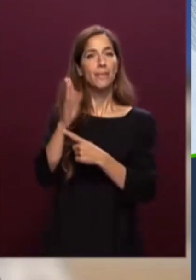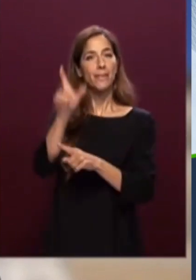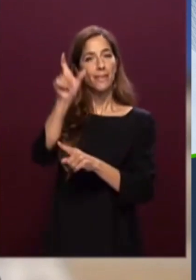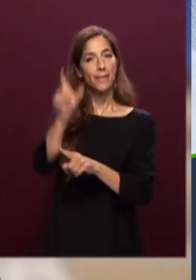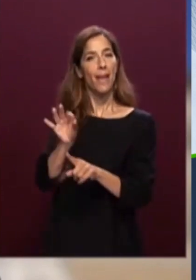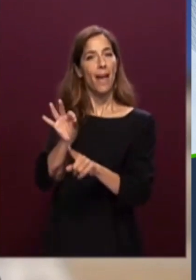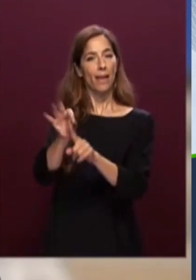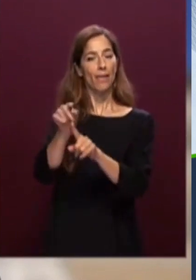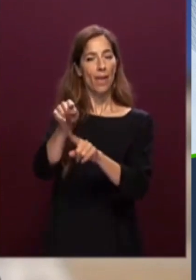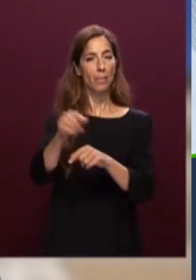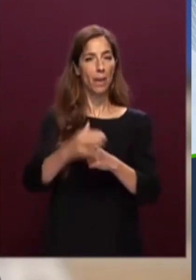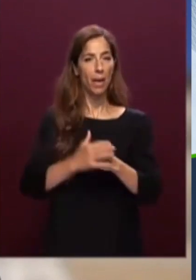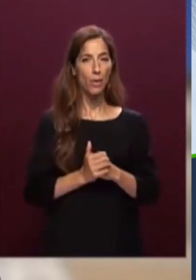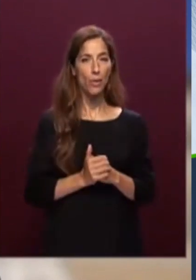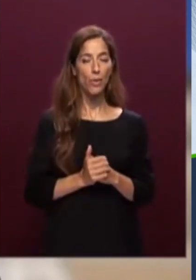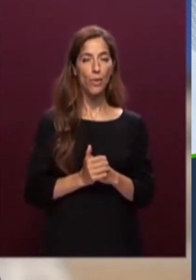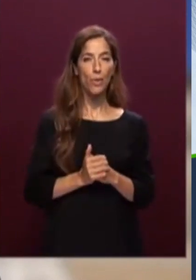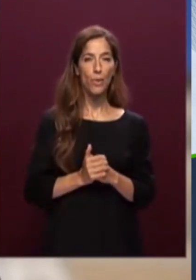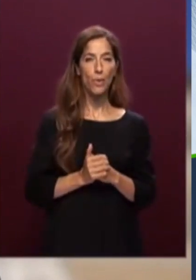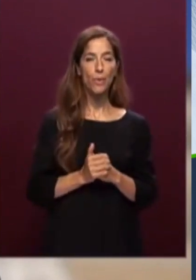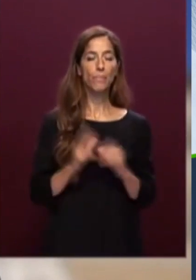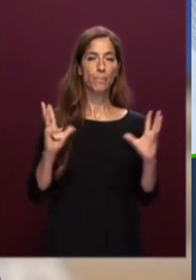e promuove